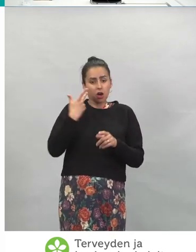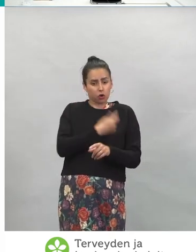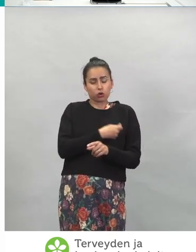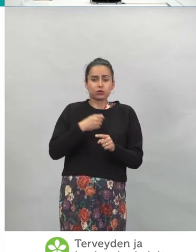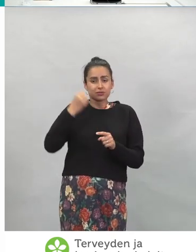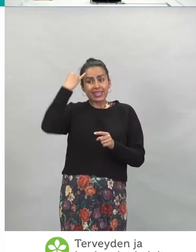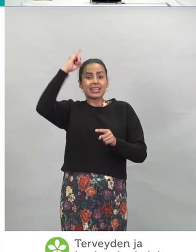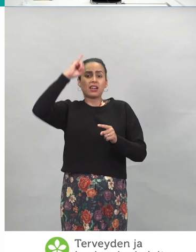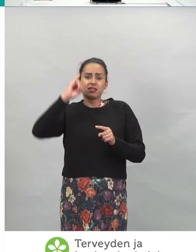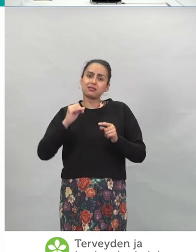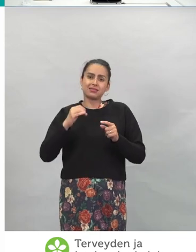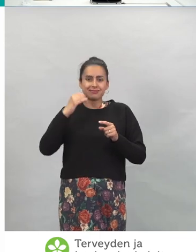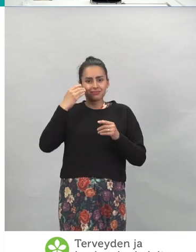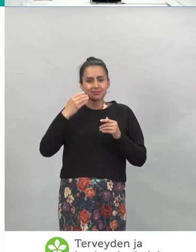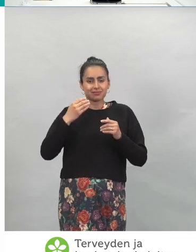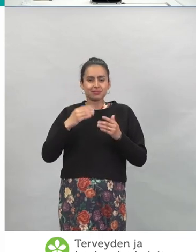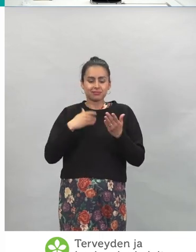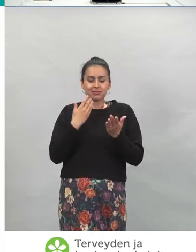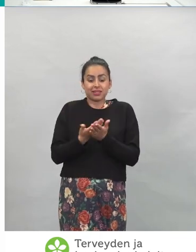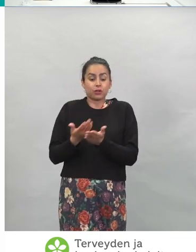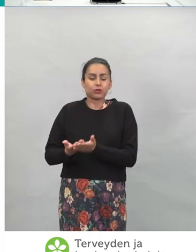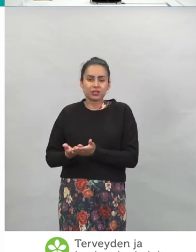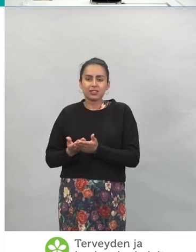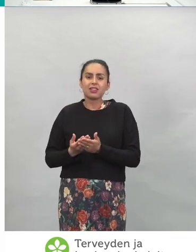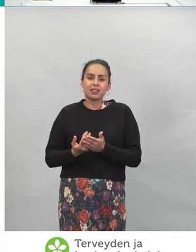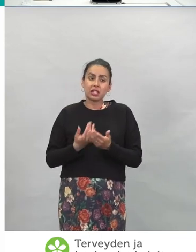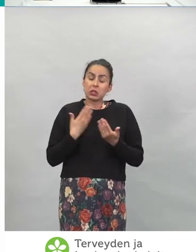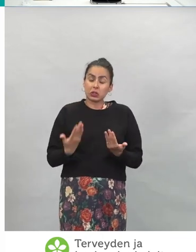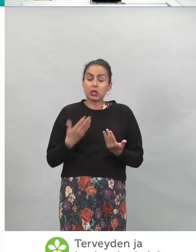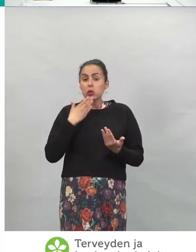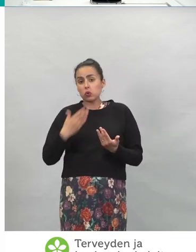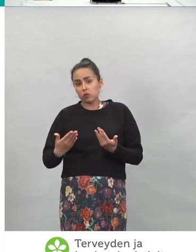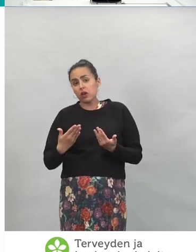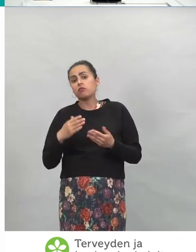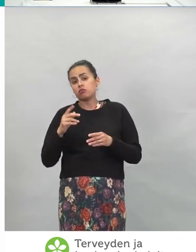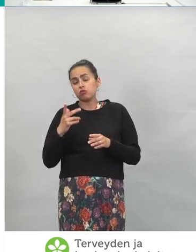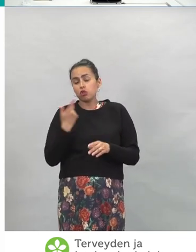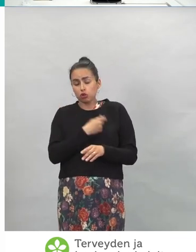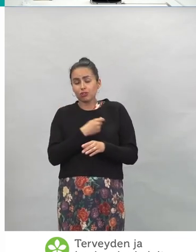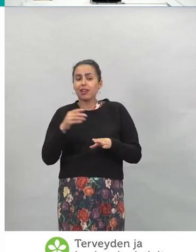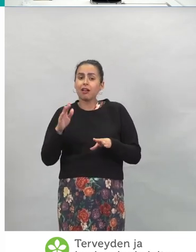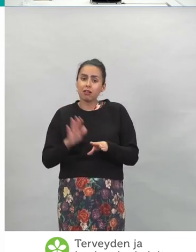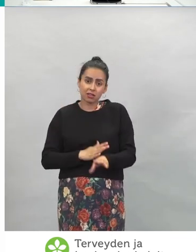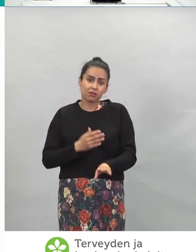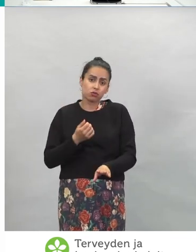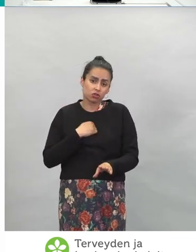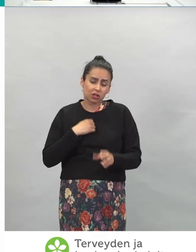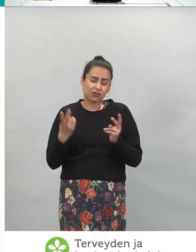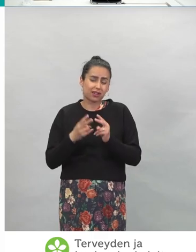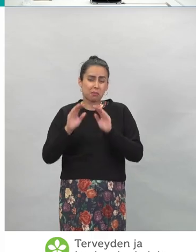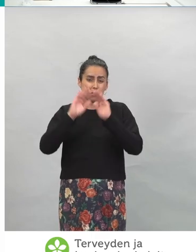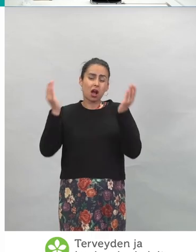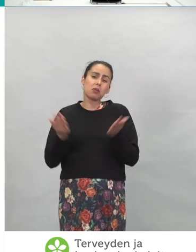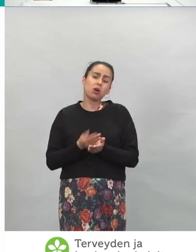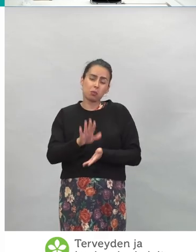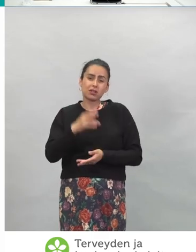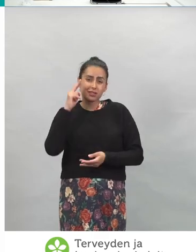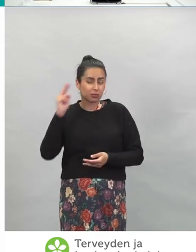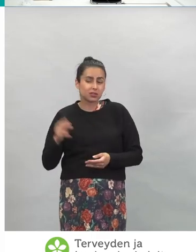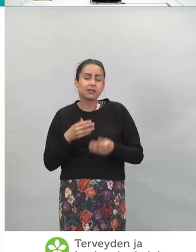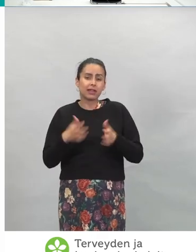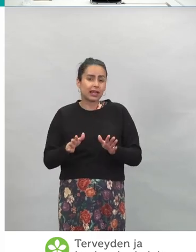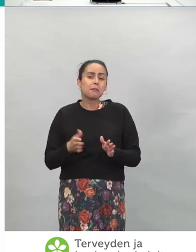näinkin monessa maassa on saavutettu hyvä rokotuskattavuus, vaikka sitten koko maailman näkökulmasta on vielä paljon toivottavaa.